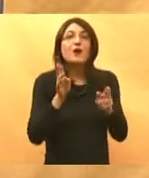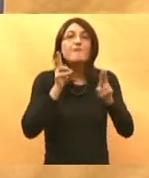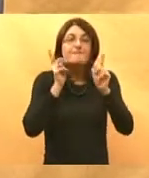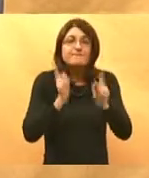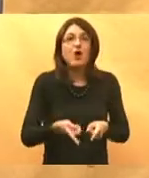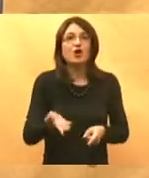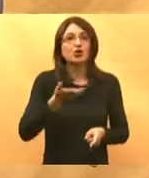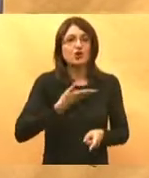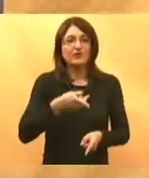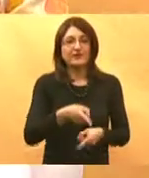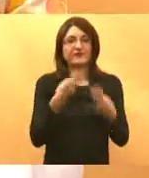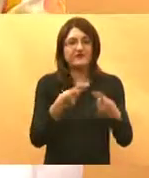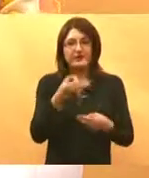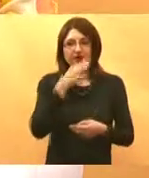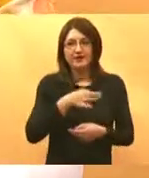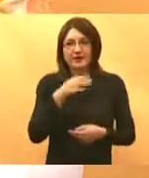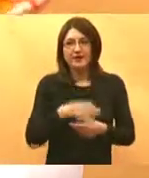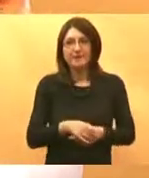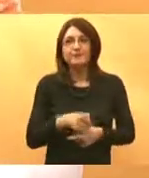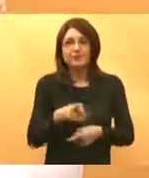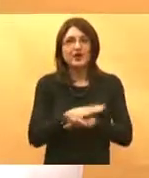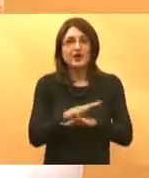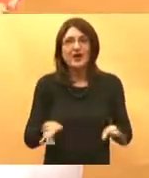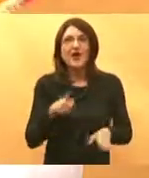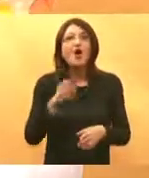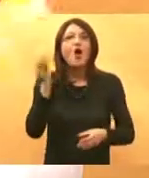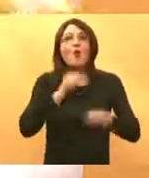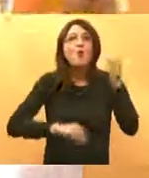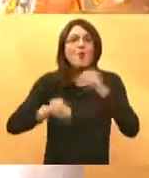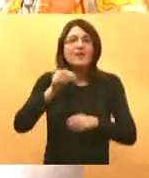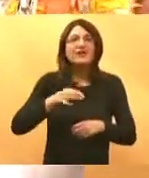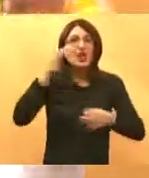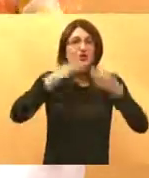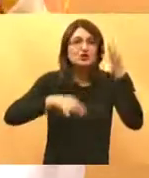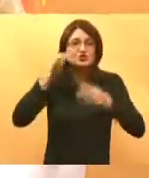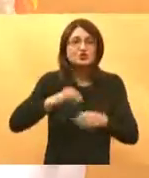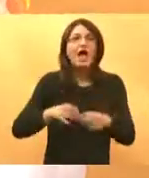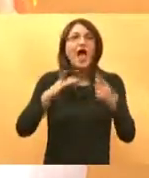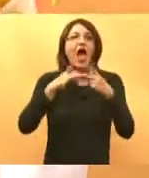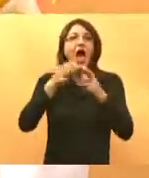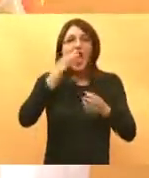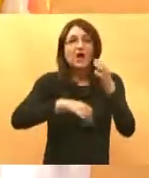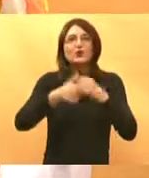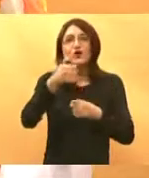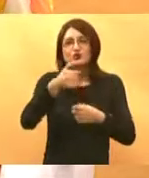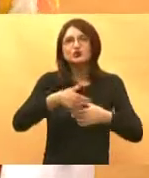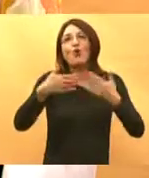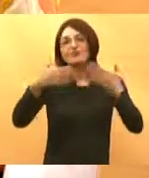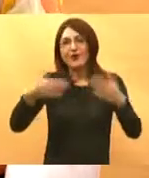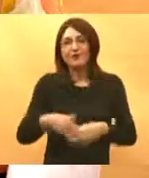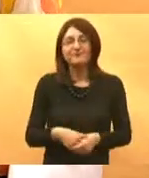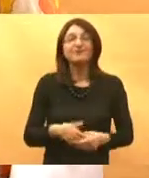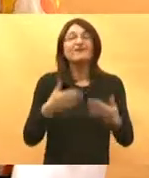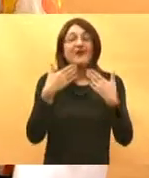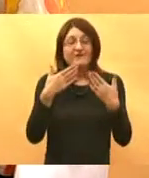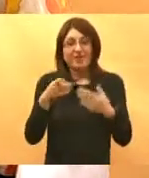dobiti to je za završetak ipak nešto dobro uvijete suze Andol 100 Aspirin Protect to sve doktor Malnar hvala vam